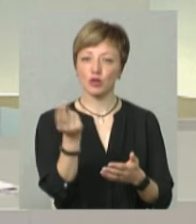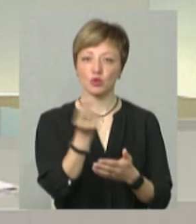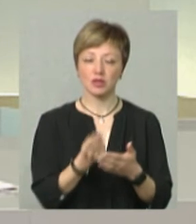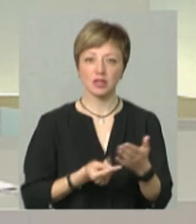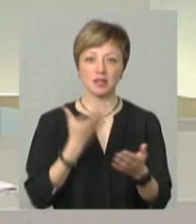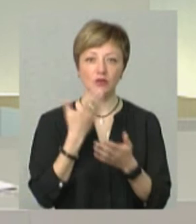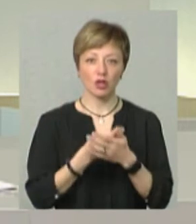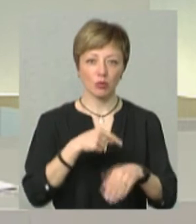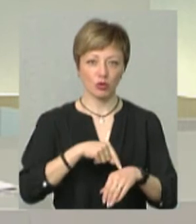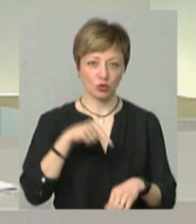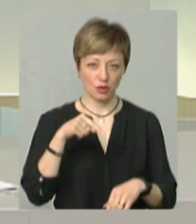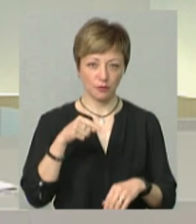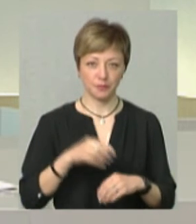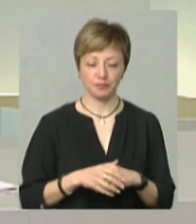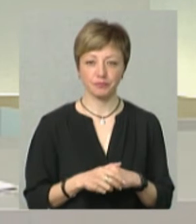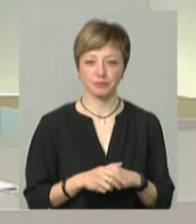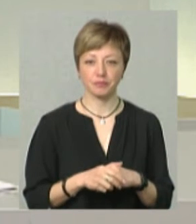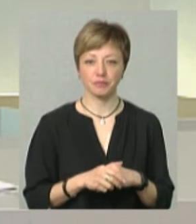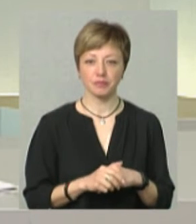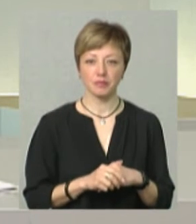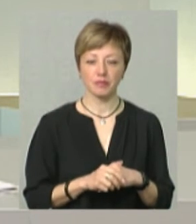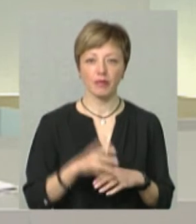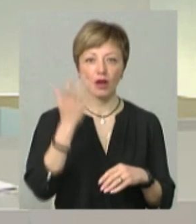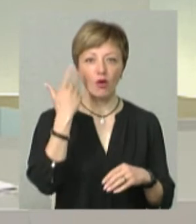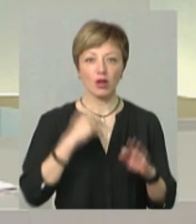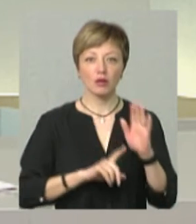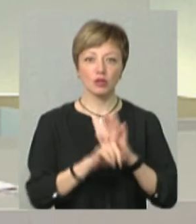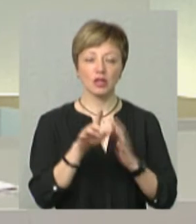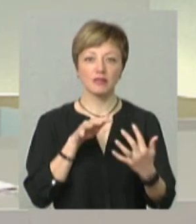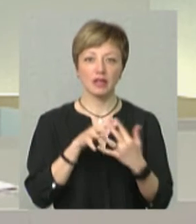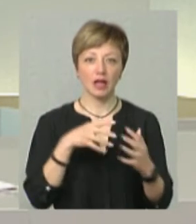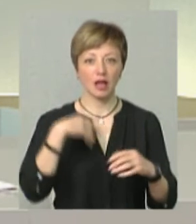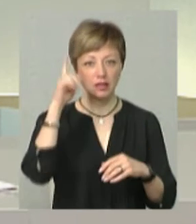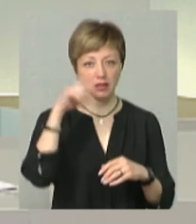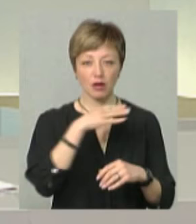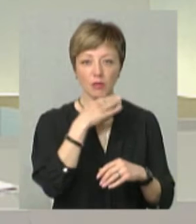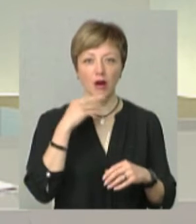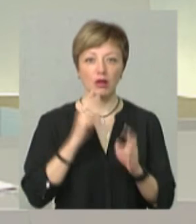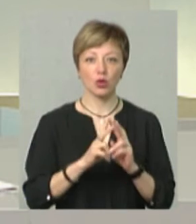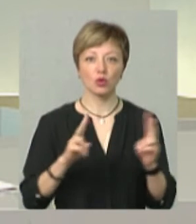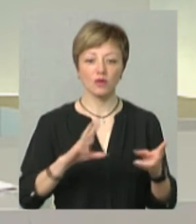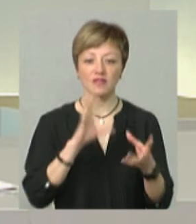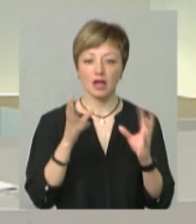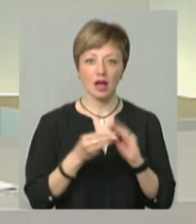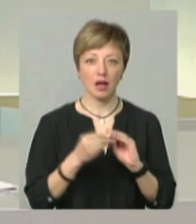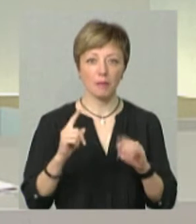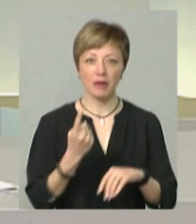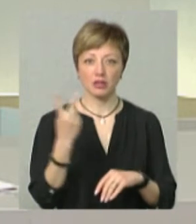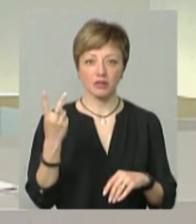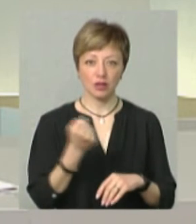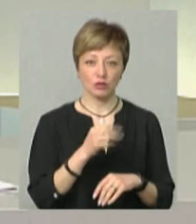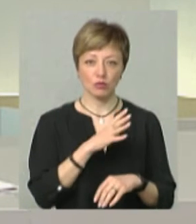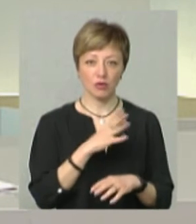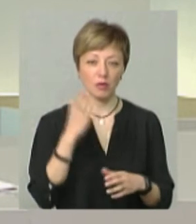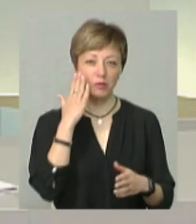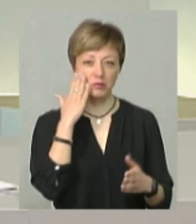своїх почуттів. Коли почалася війна, я знаю, що багато хто взагалі перші два тижні був просто